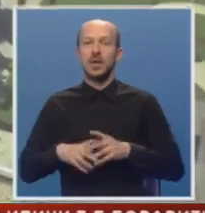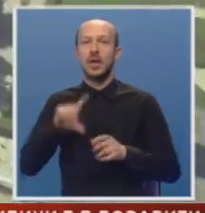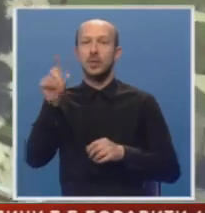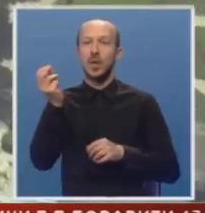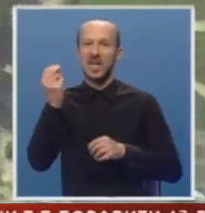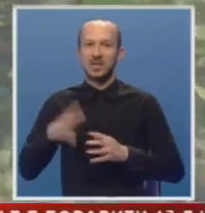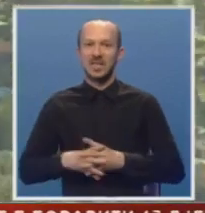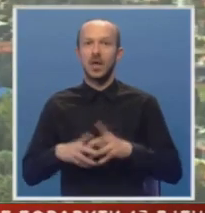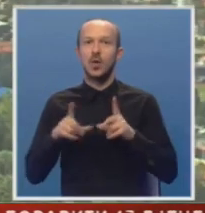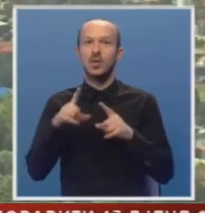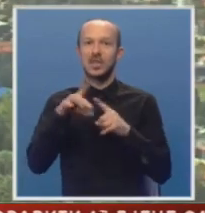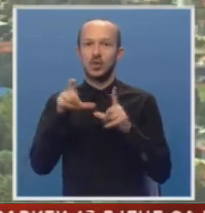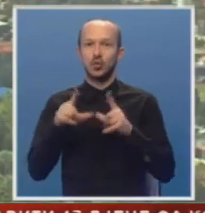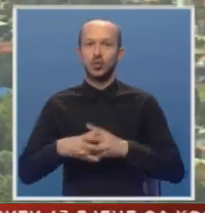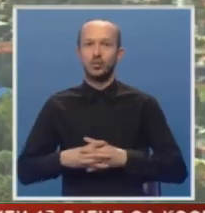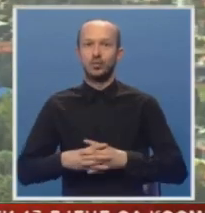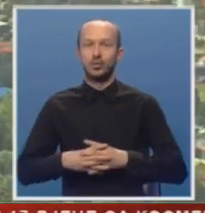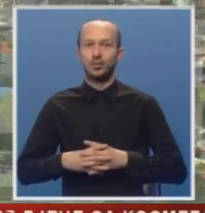Republike Srpske u Tesliću.